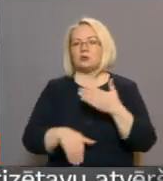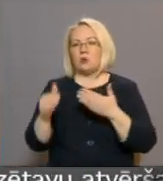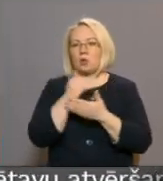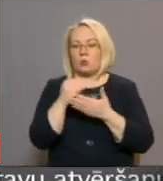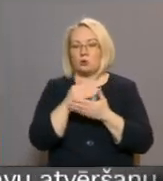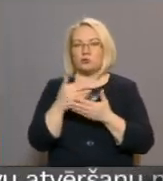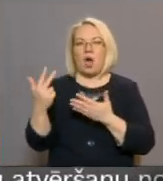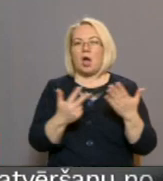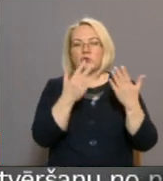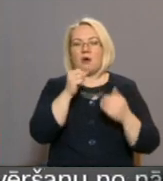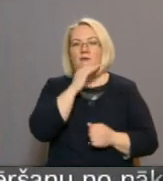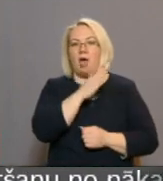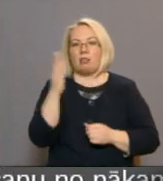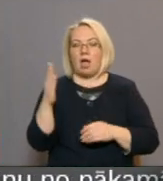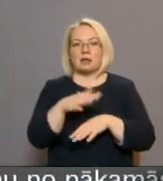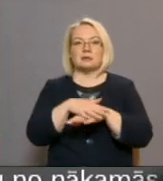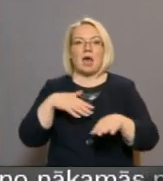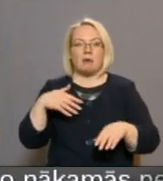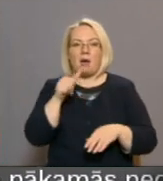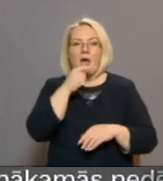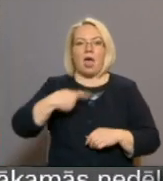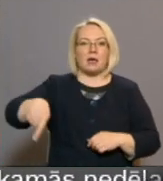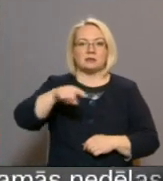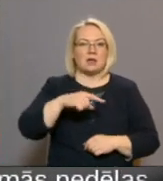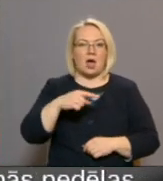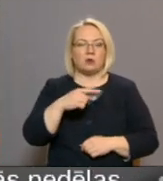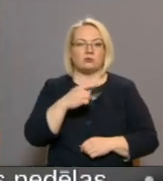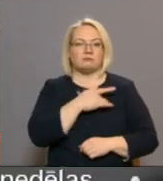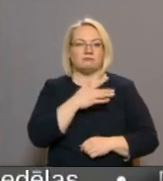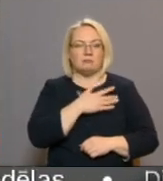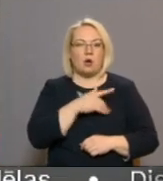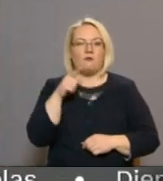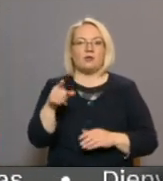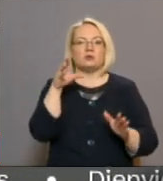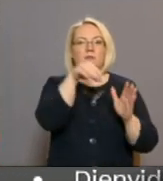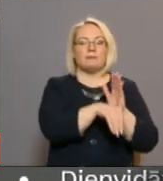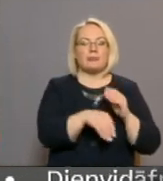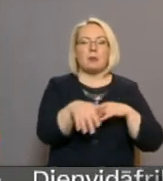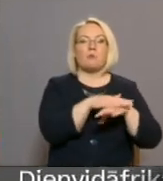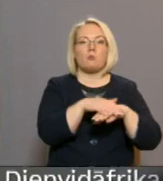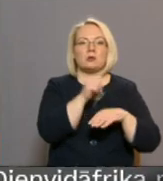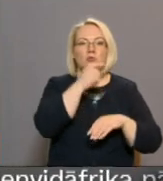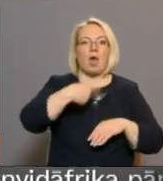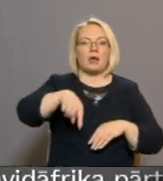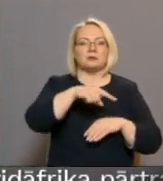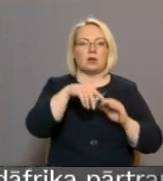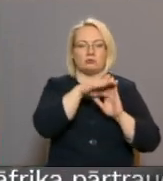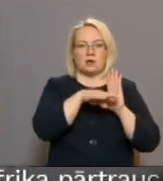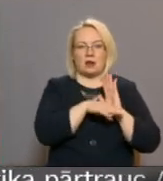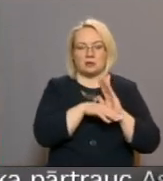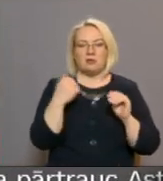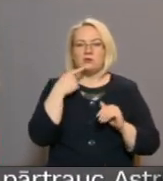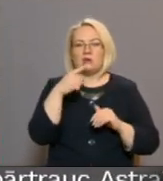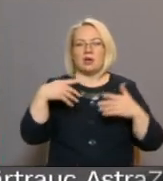astoņus gadus vēlāk saimāšos ezerus privātīgi pašniekus neinformējot, iekļāva publisko ezeru sarakstā. 1991.